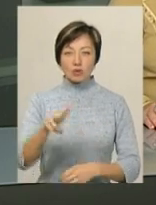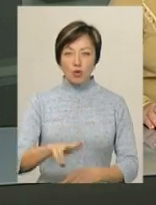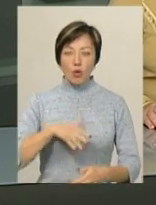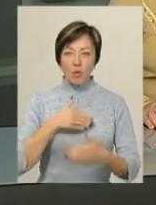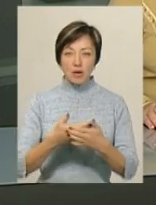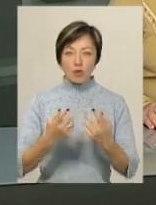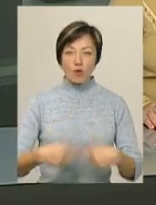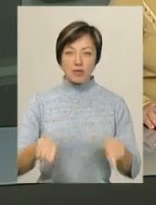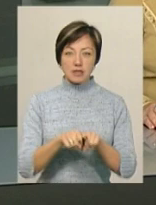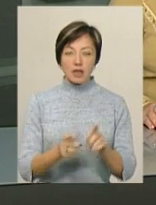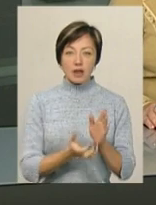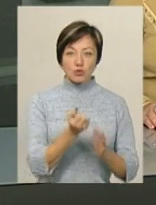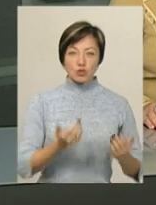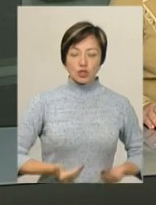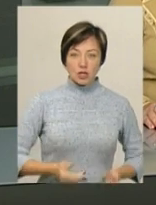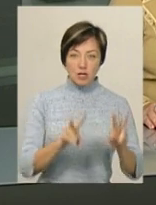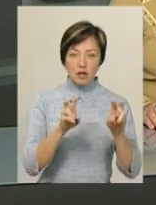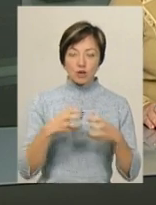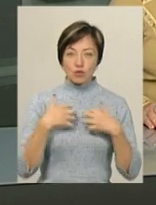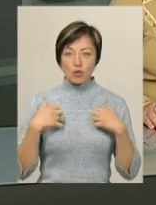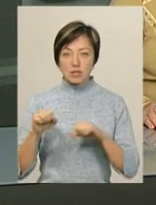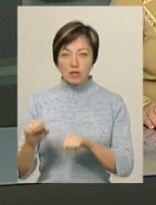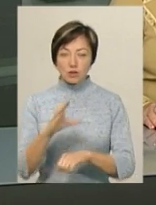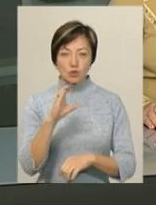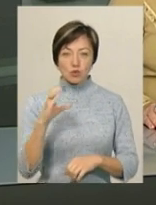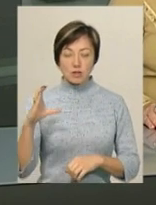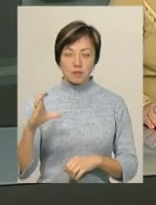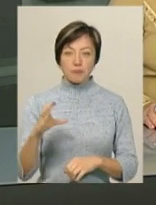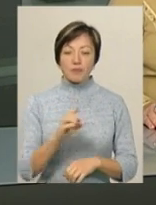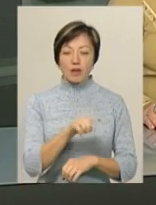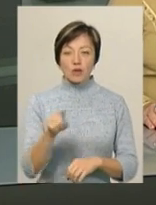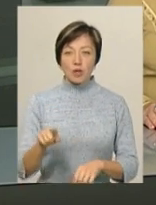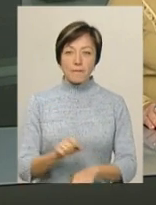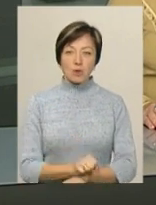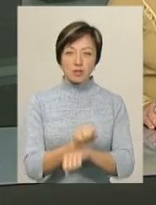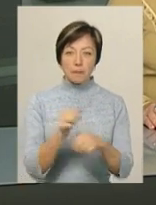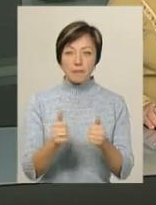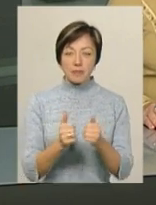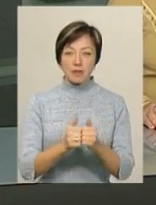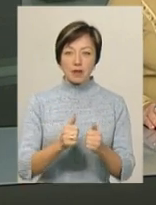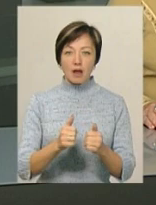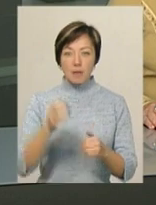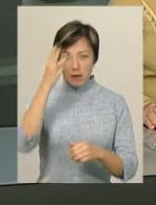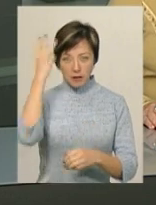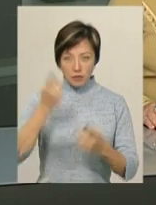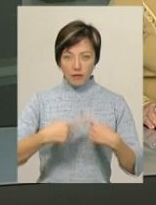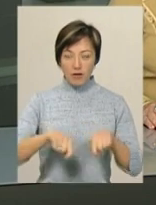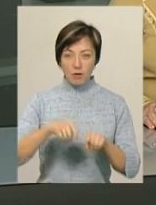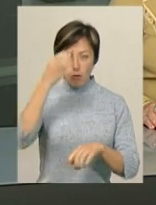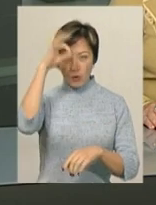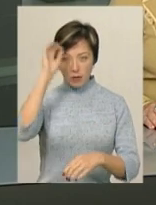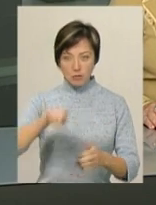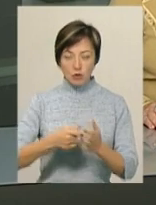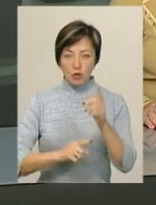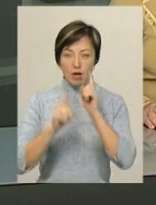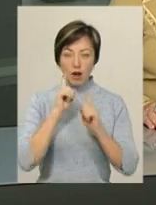громадських організацій «Врятуй життя» – «Зоозахист» і «СОС». Вони протестували під стінами Хмельницького відділу поліції, міської ради